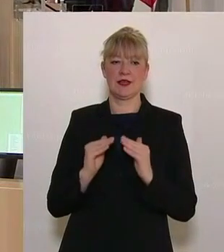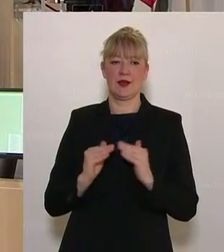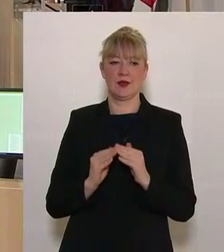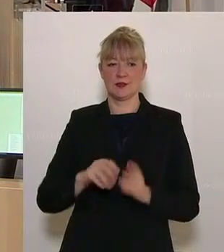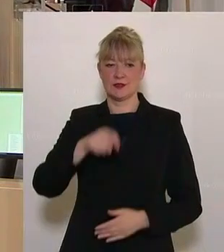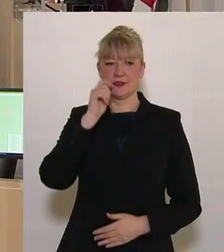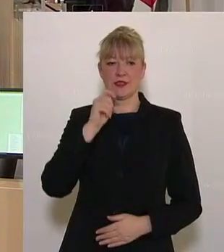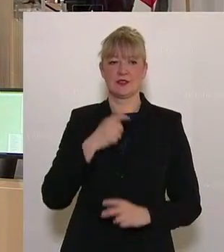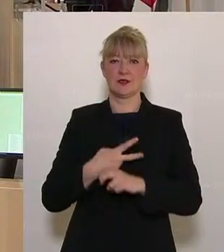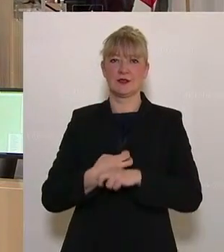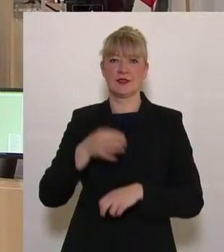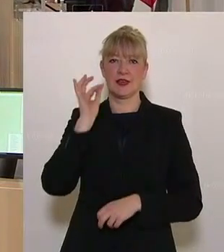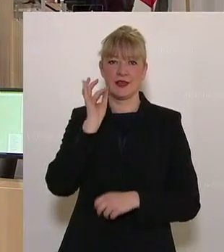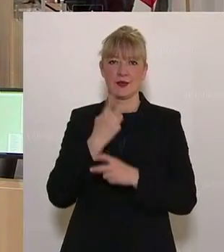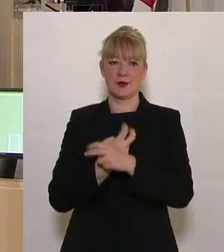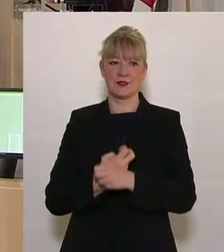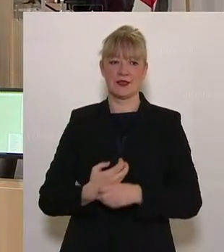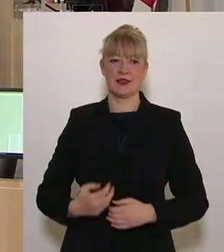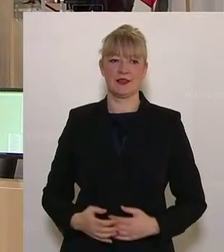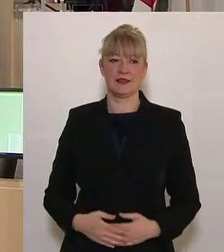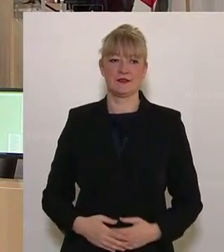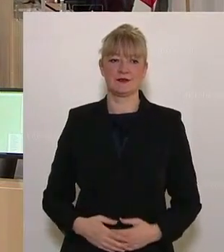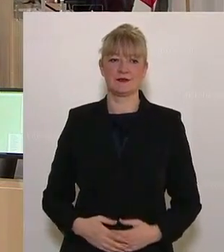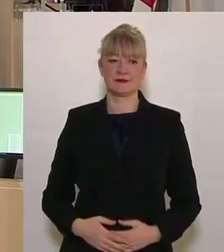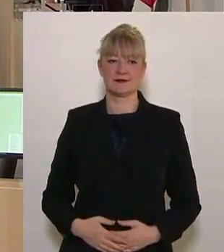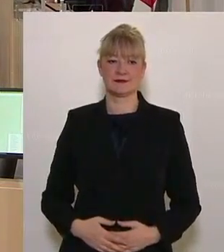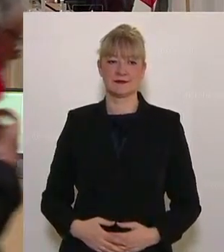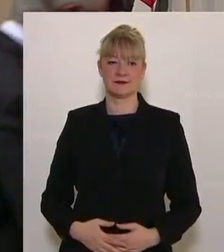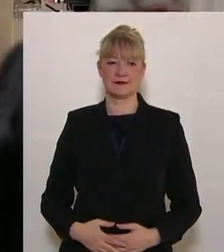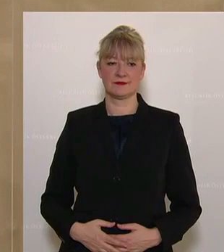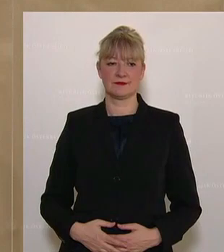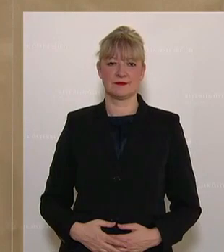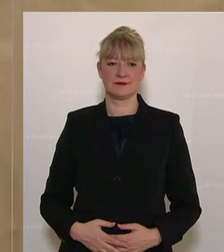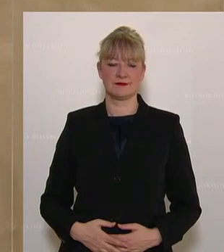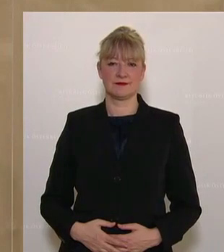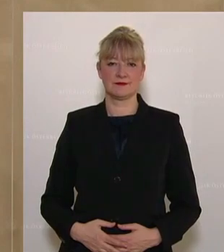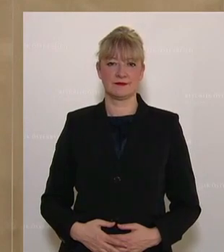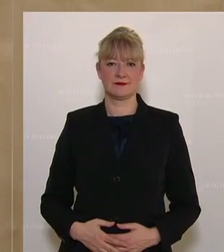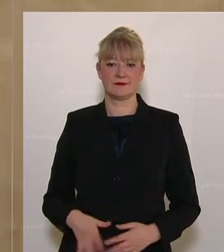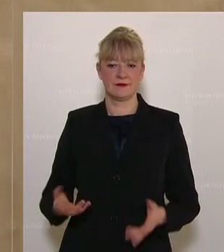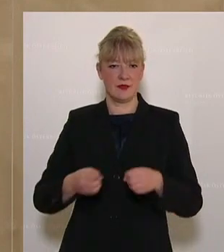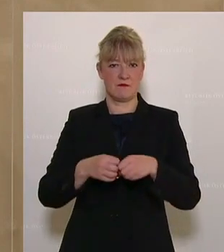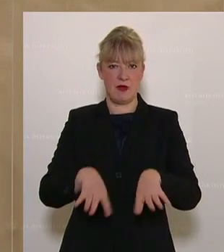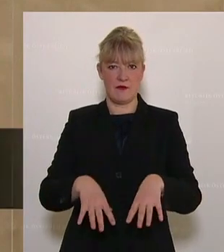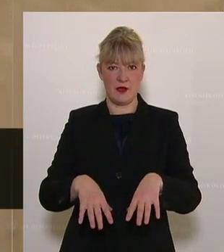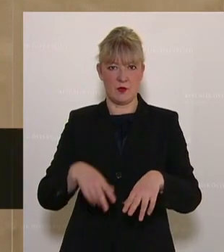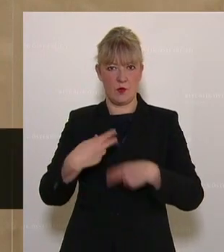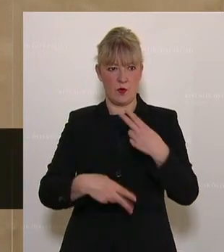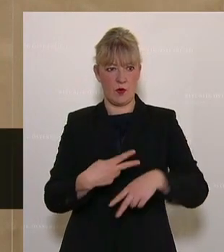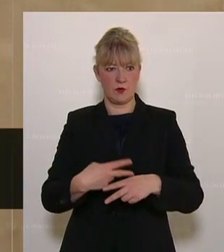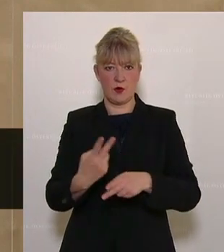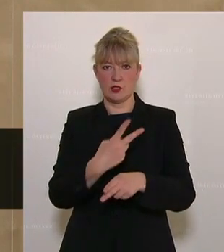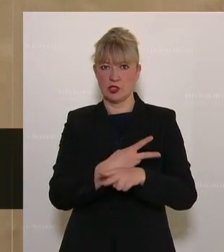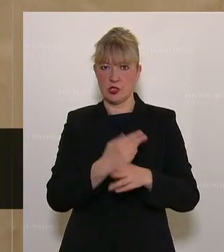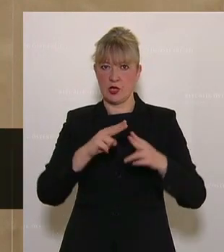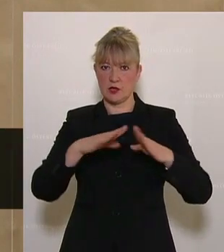Geschätzte Österreicherinnen und Österreicher, die Bewilligung und die Kontrolle des Staatshaushalts